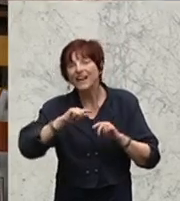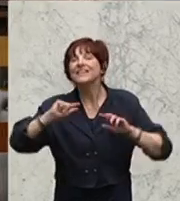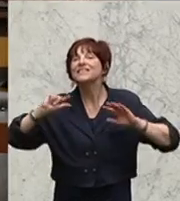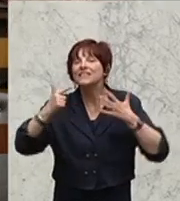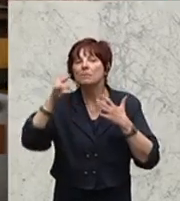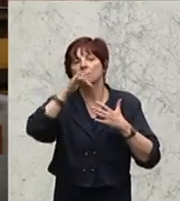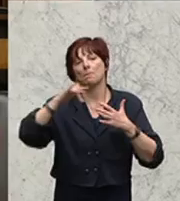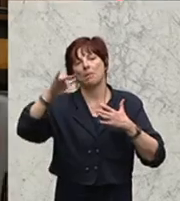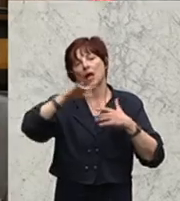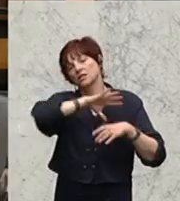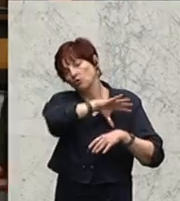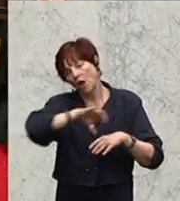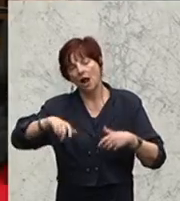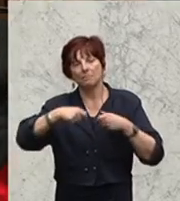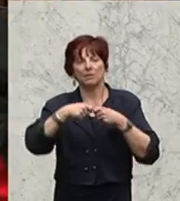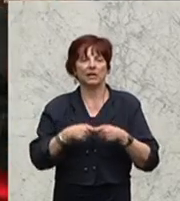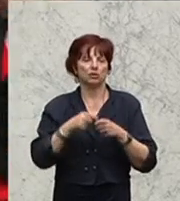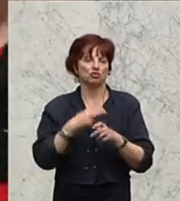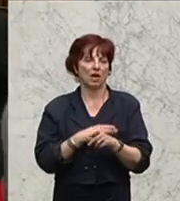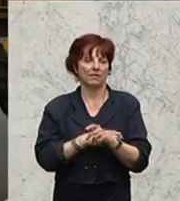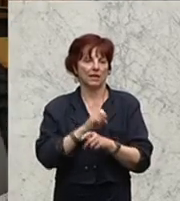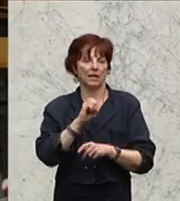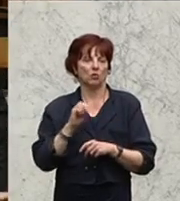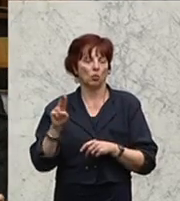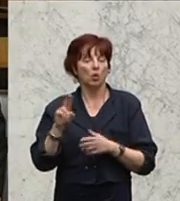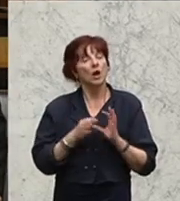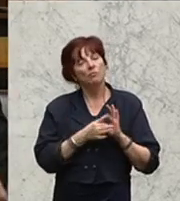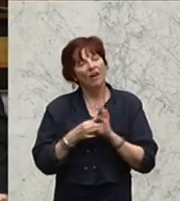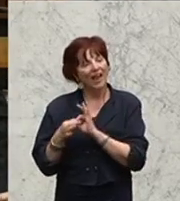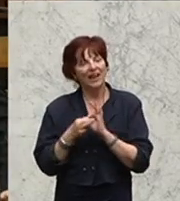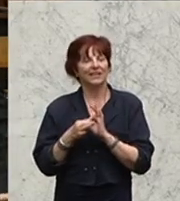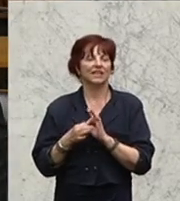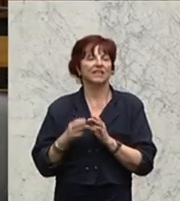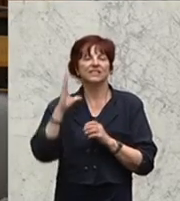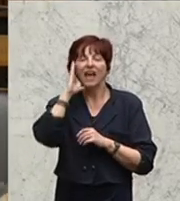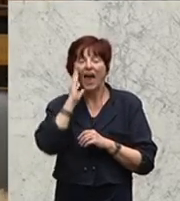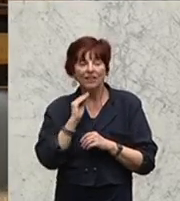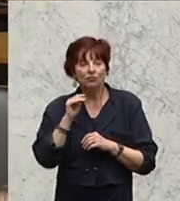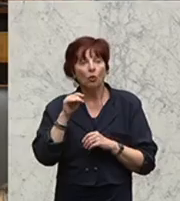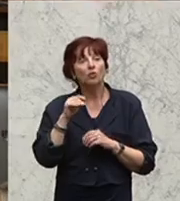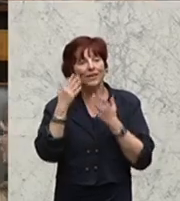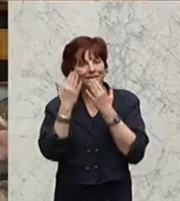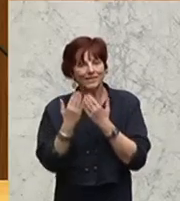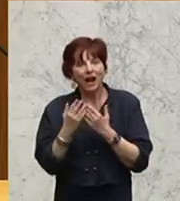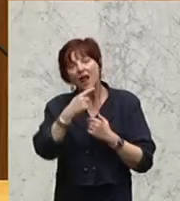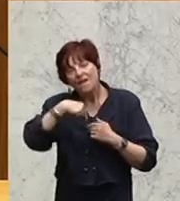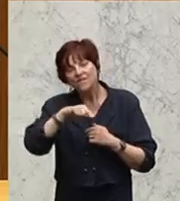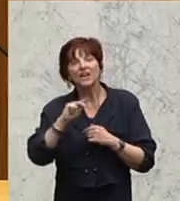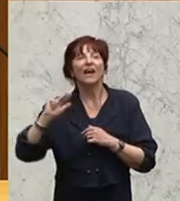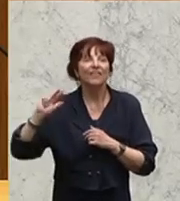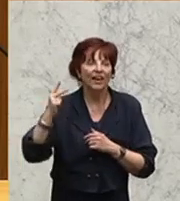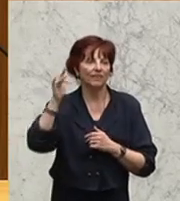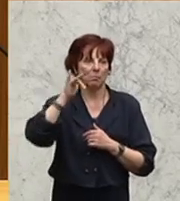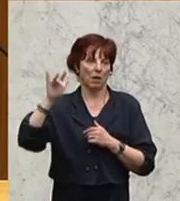Union. Im Verhältnis zur Einwohnerzahl liegen wir an dritter Stelle der